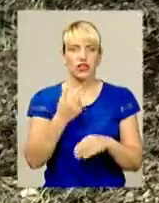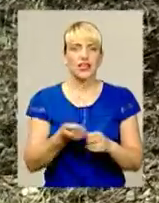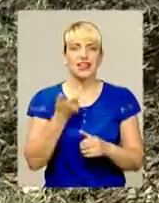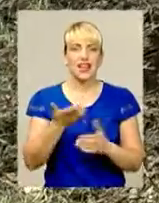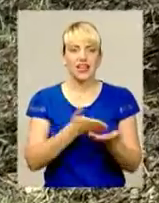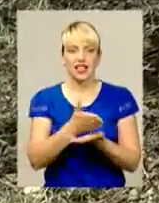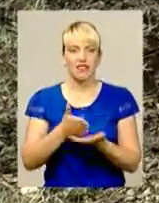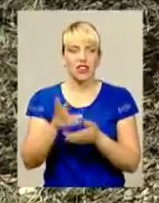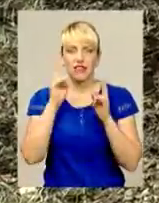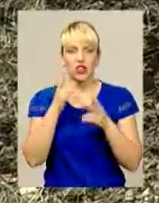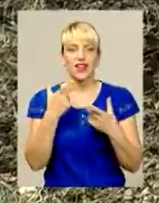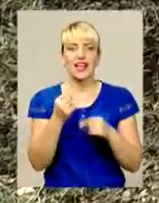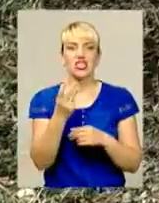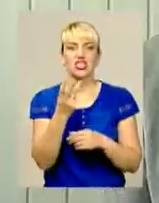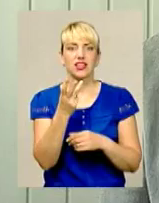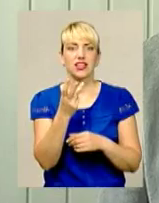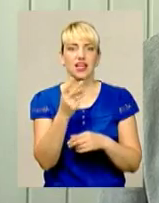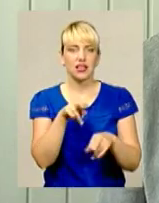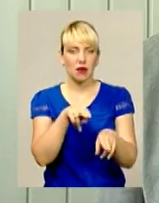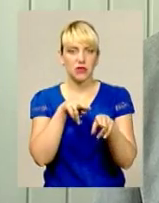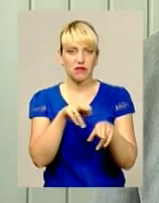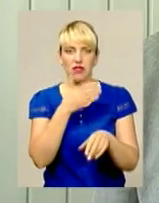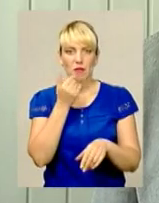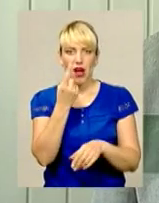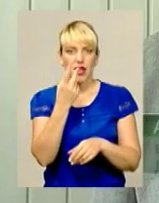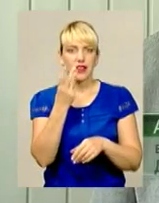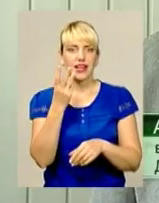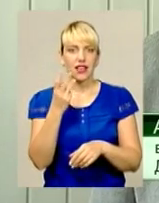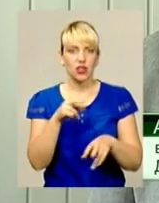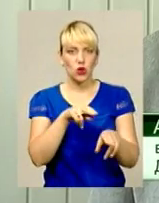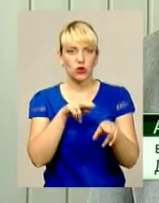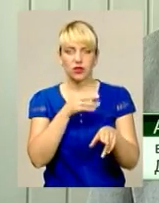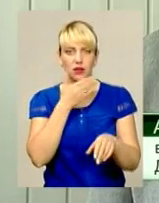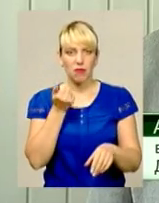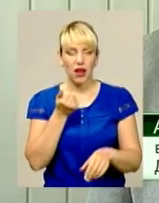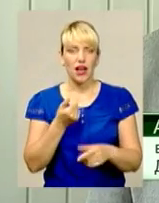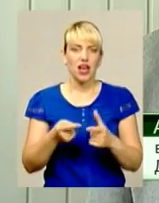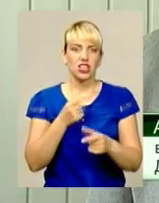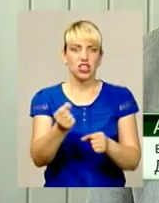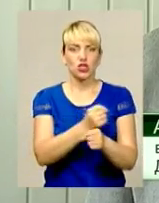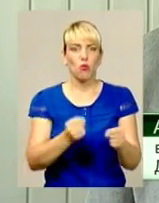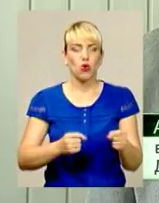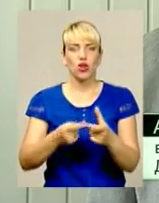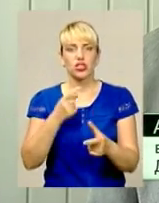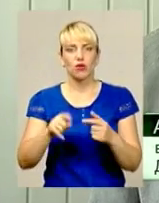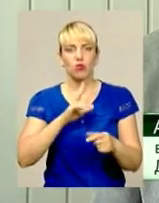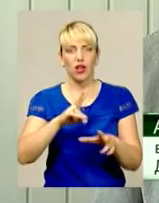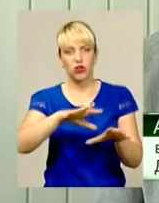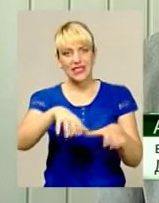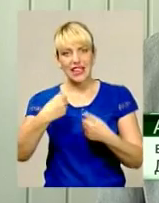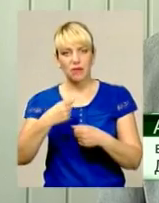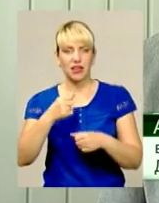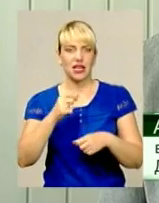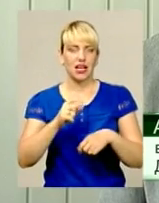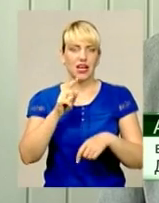відомо, де знаходиться ще одна мисливська рушниця. Однієї немає мисливської зброї. Чи вона була забрана кимось з рідних, чи